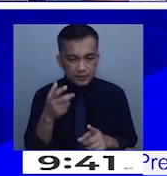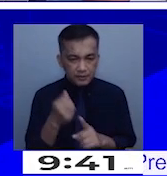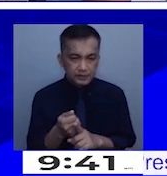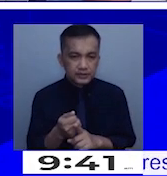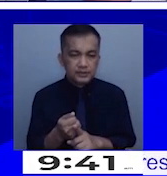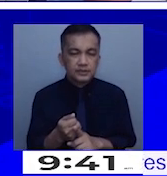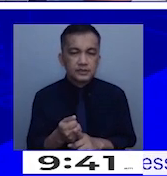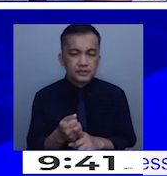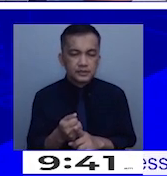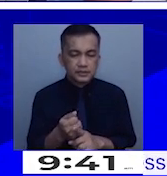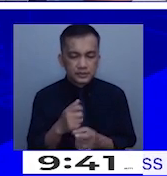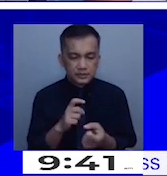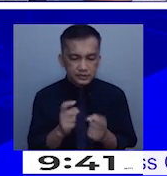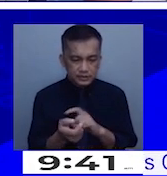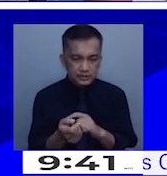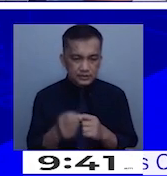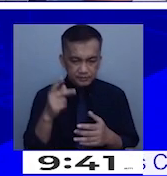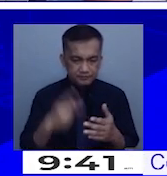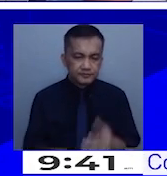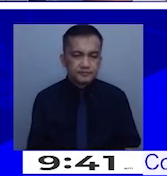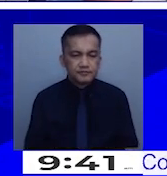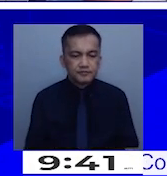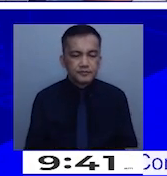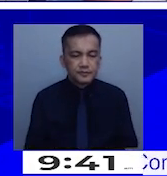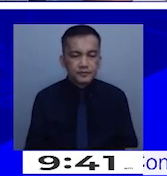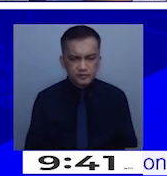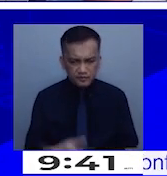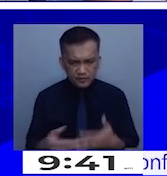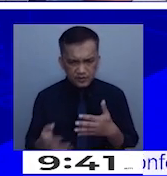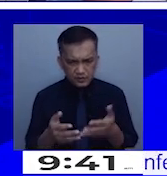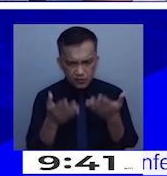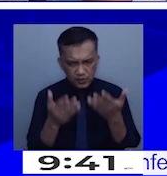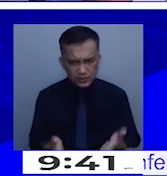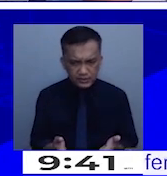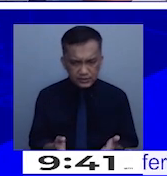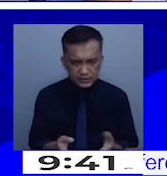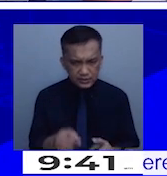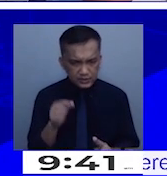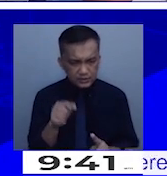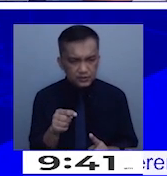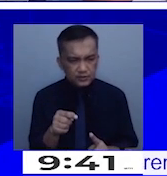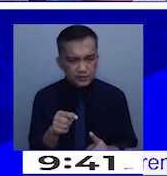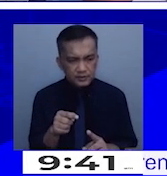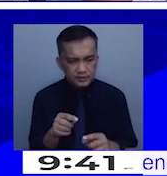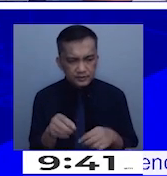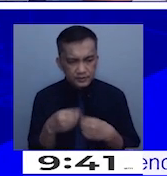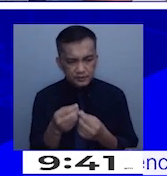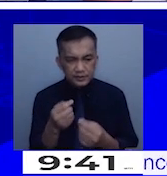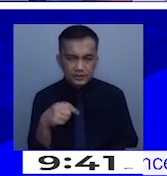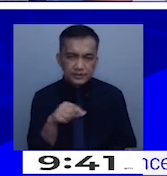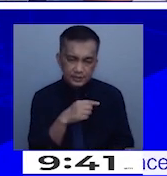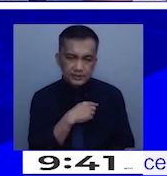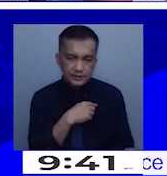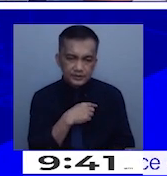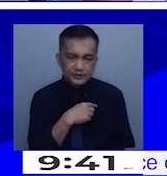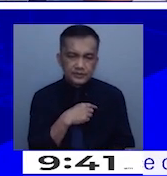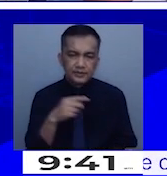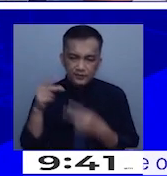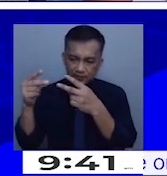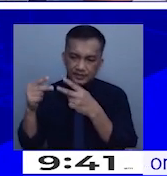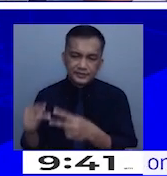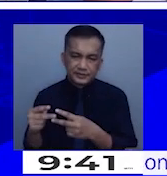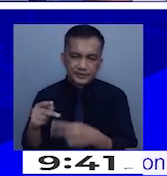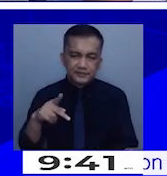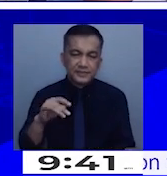changes in the prices. Pati na rin yung mga weights. Ito naman ay binibigay namin nasa website ito ng